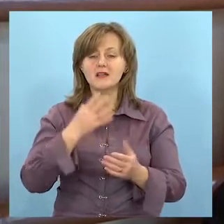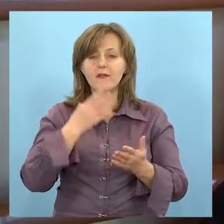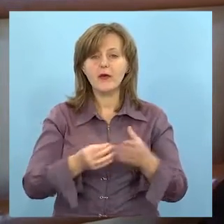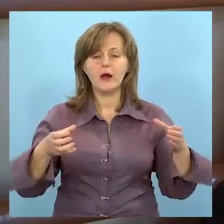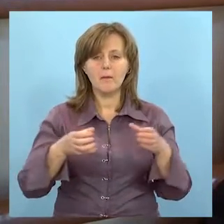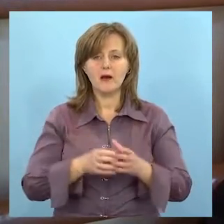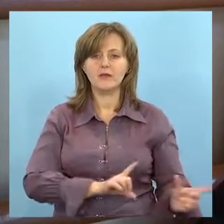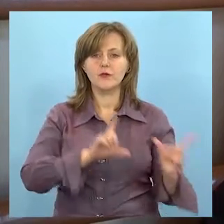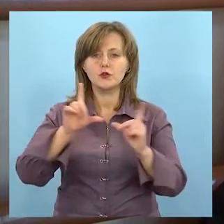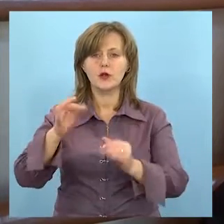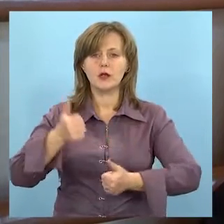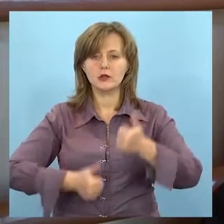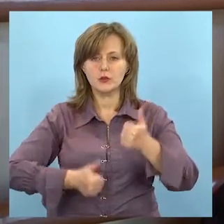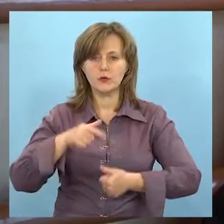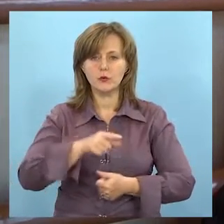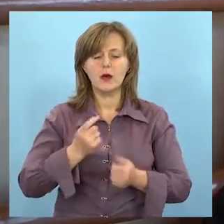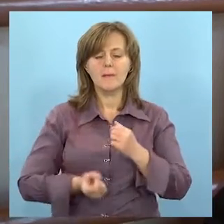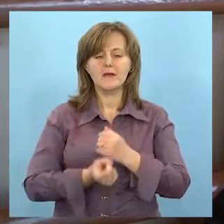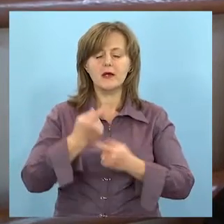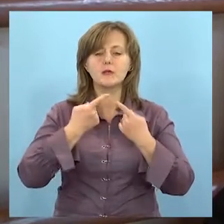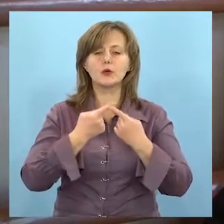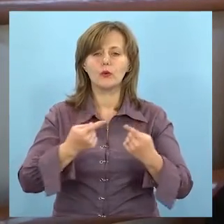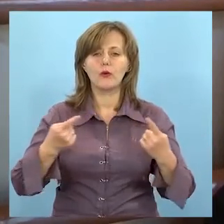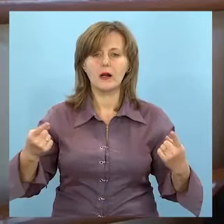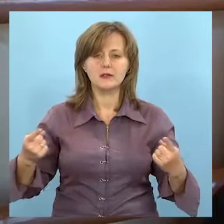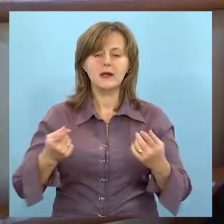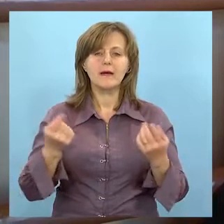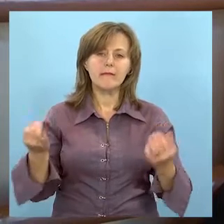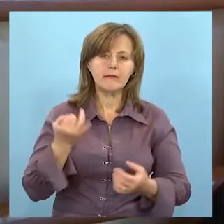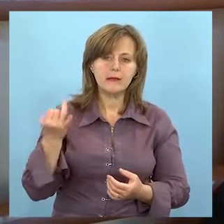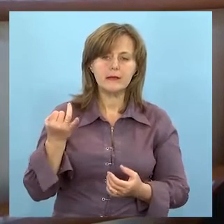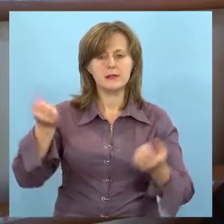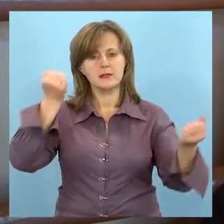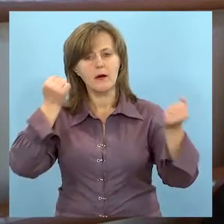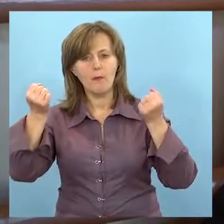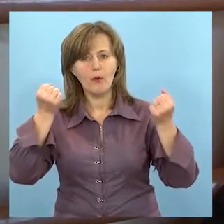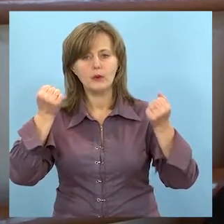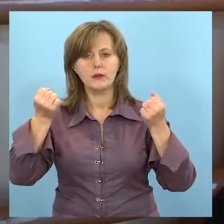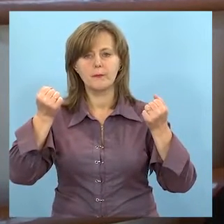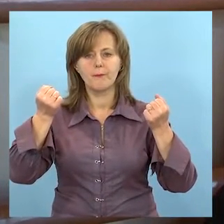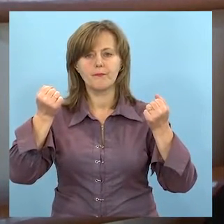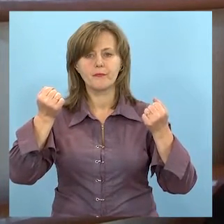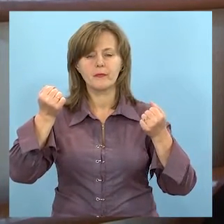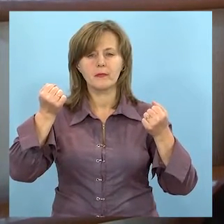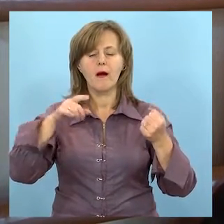зі своєю командою виїжджають на соревновання, у них появляється інтерес, інші інтереси, якісь заботи.